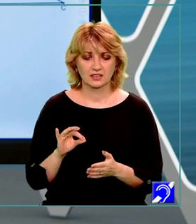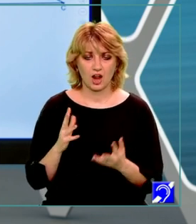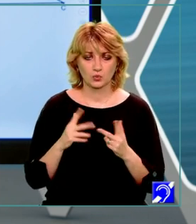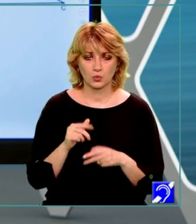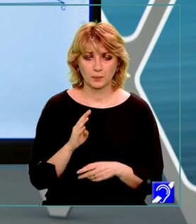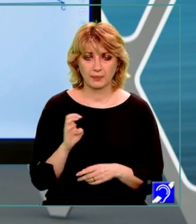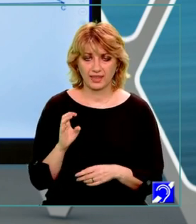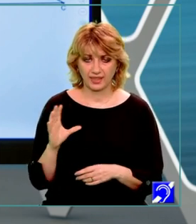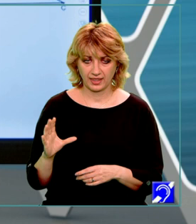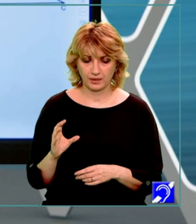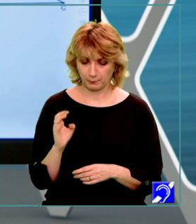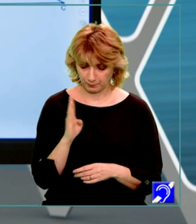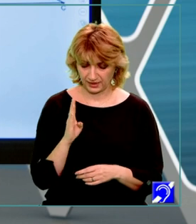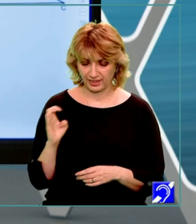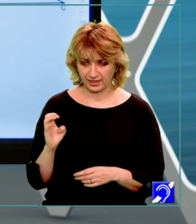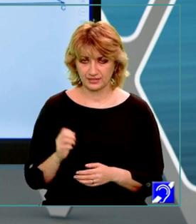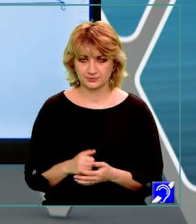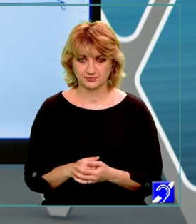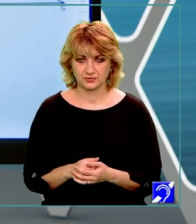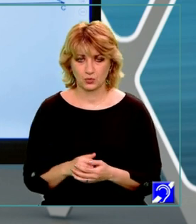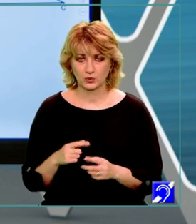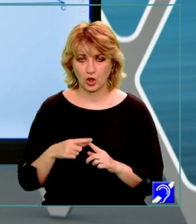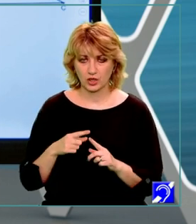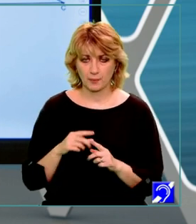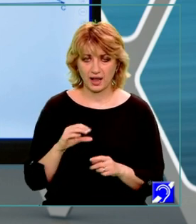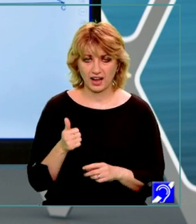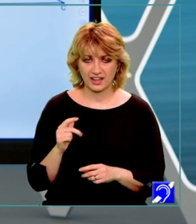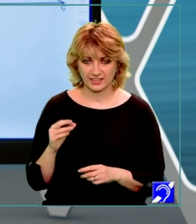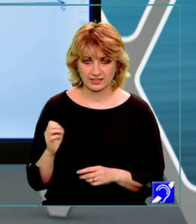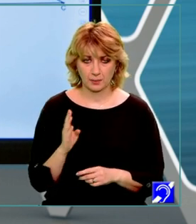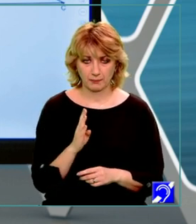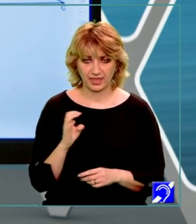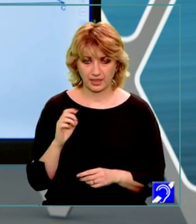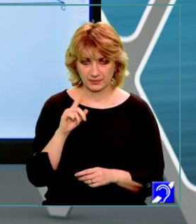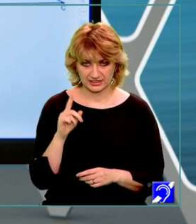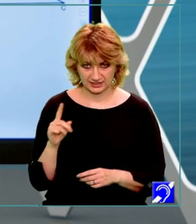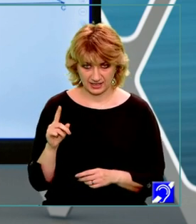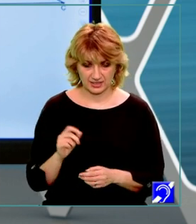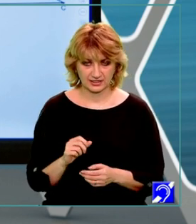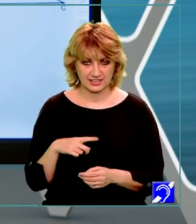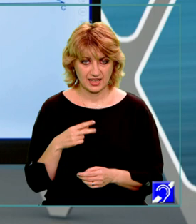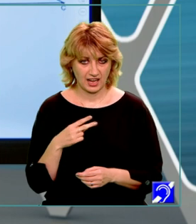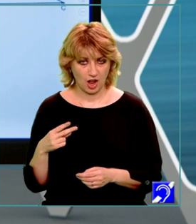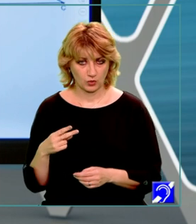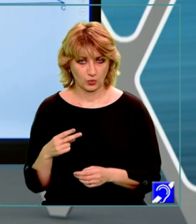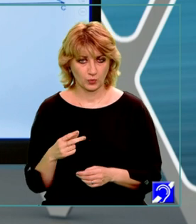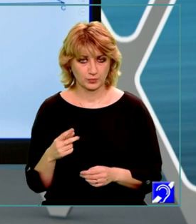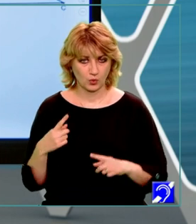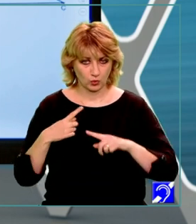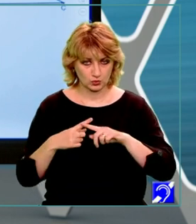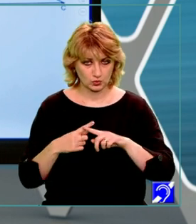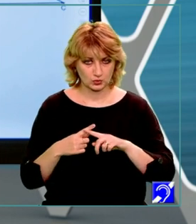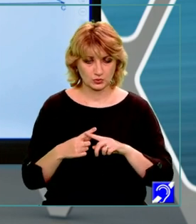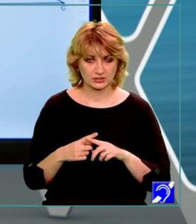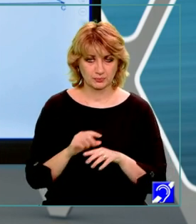ca să-l aflu cu teorema catetei BE pătrat, pătratul catetei este egal cu produsul dintre